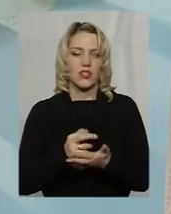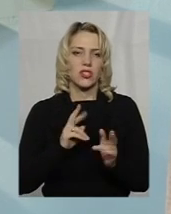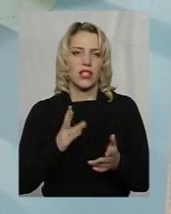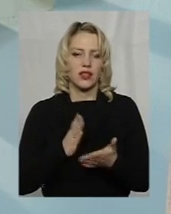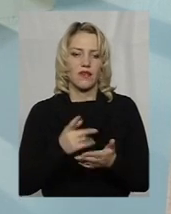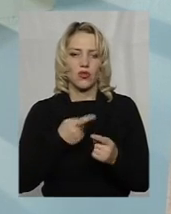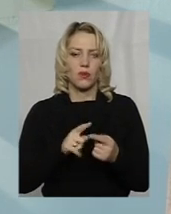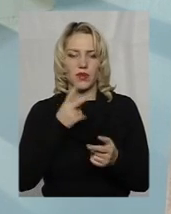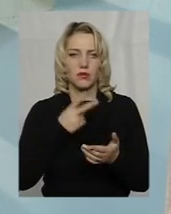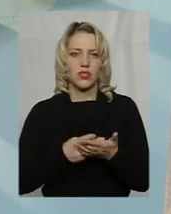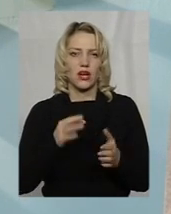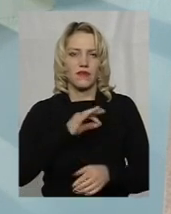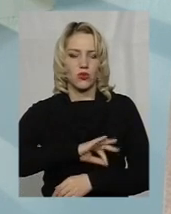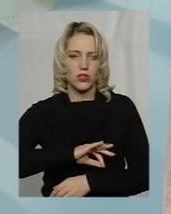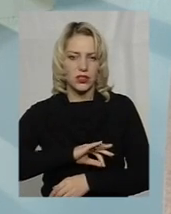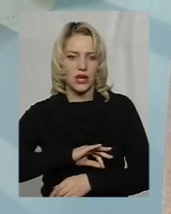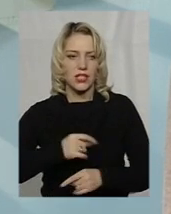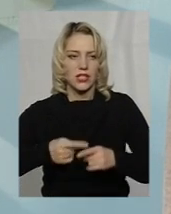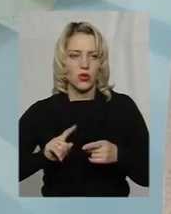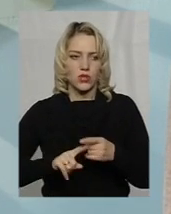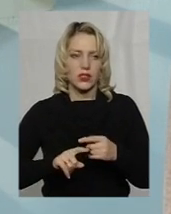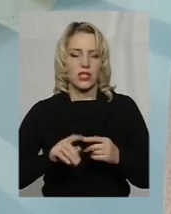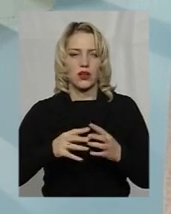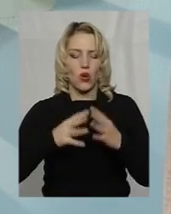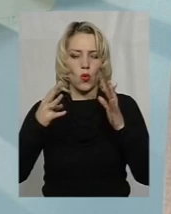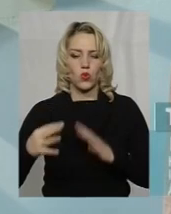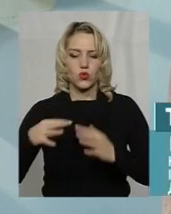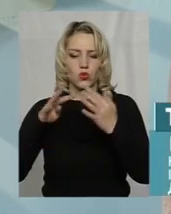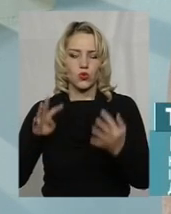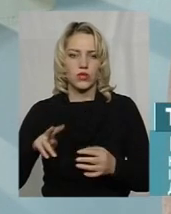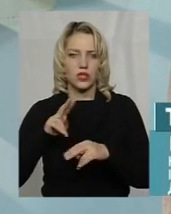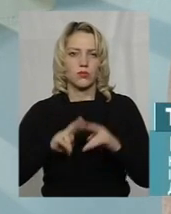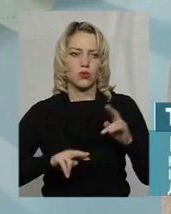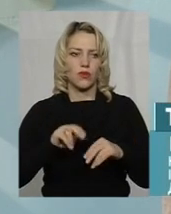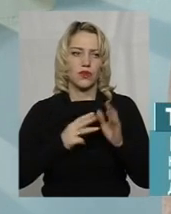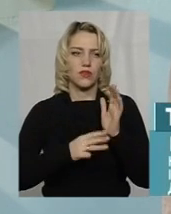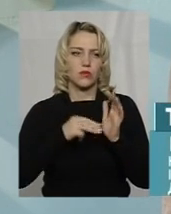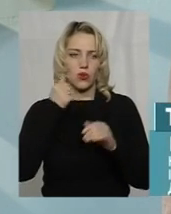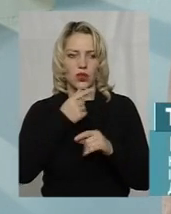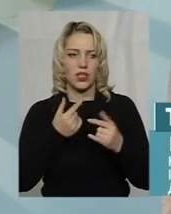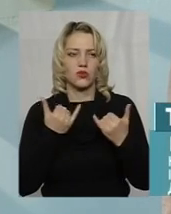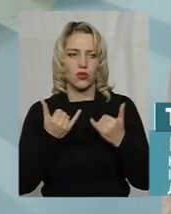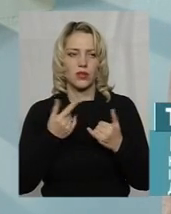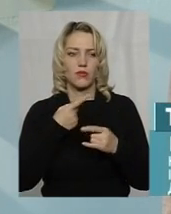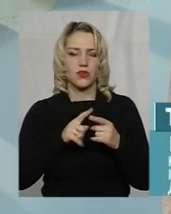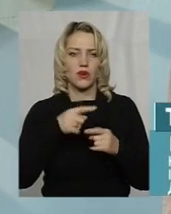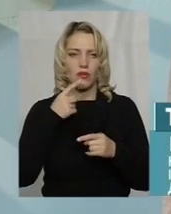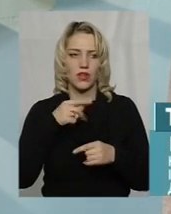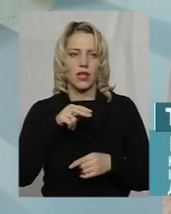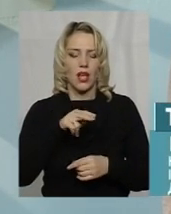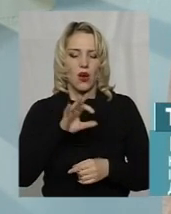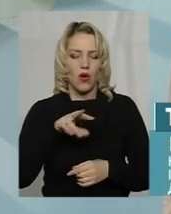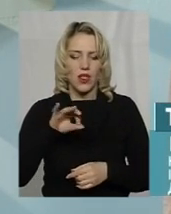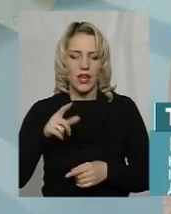передбачає використання цих конструкцій, конструкцій, збудованих 80-ті роки. Сьогодні про це так само говорив пан Олег, про те, що це була